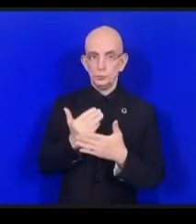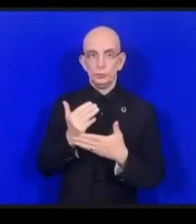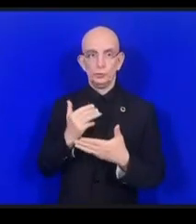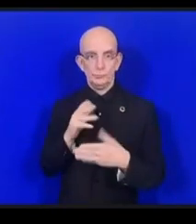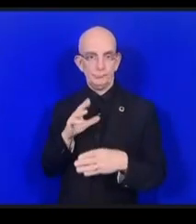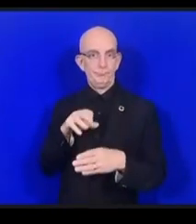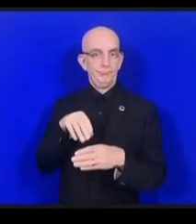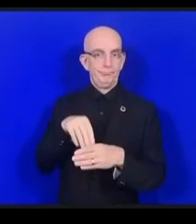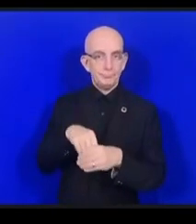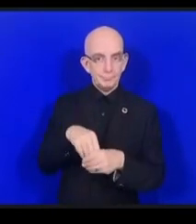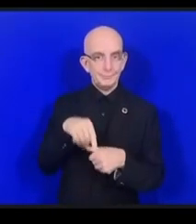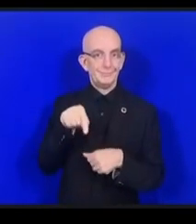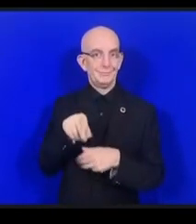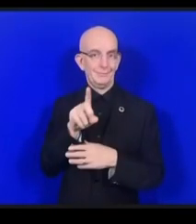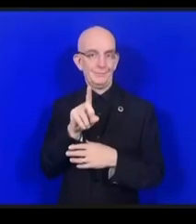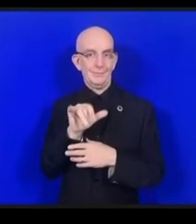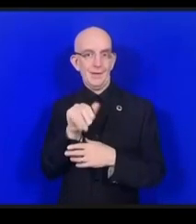rejoint.